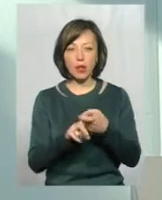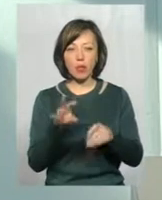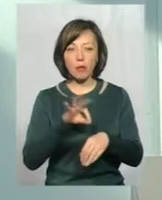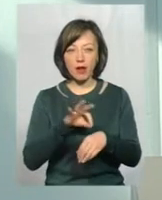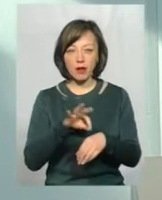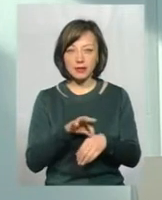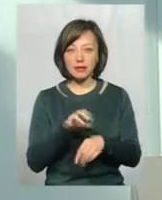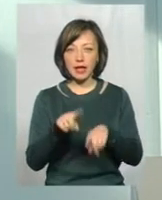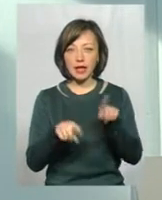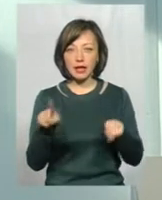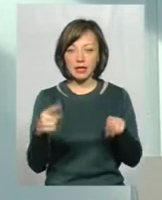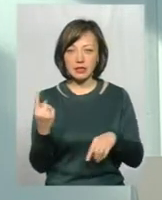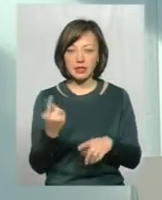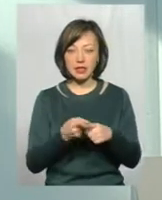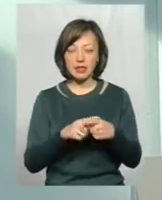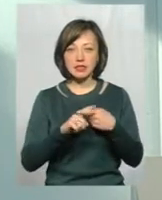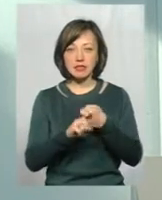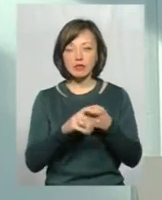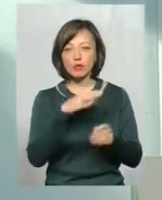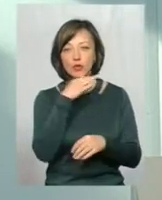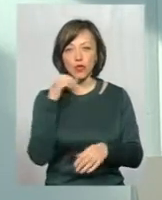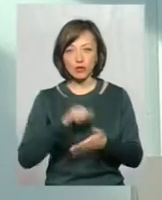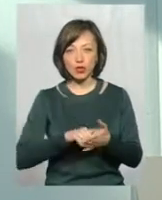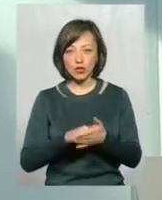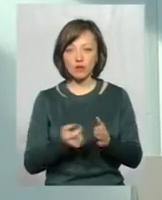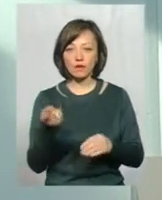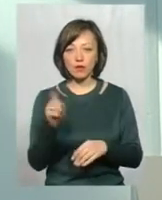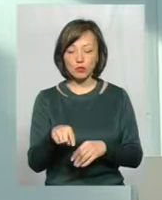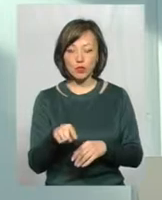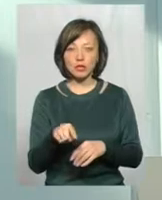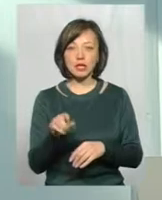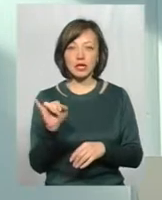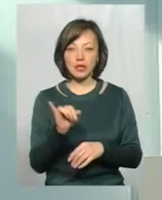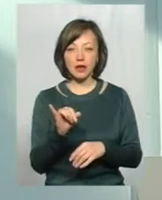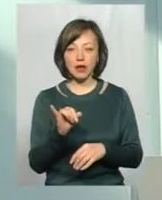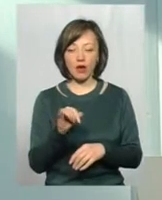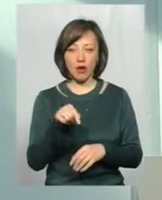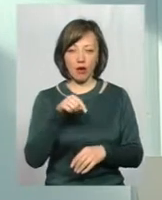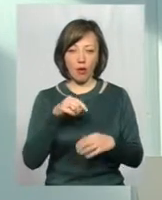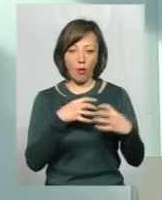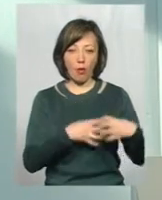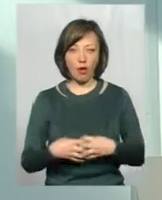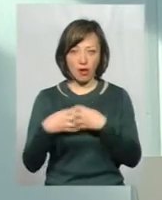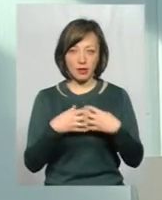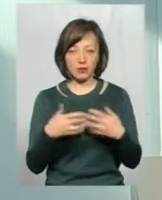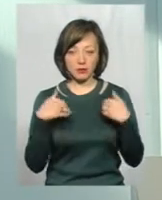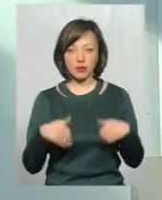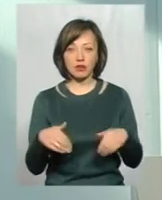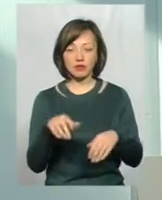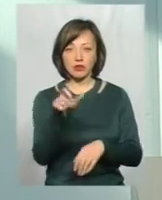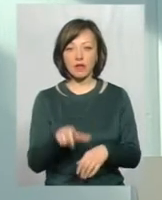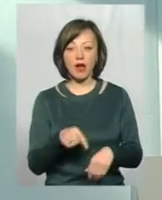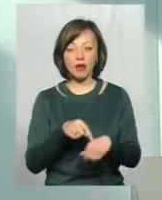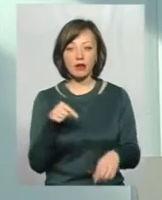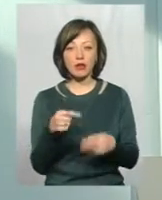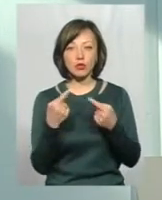болеють все-таки єдиниці. Це зависить від многих причин, в тому числі і за організмом чоловіка, як реагує він на